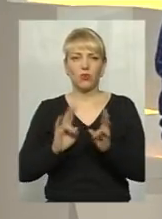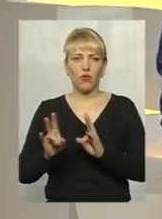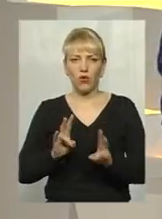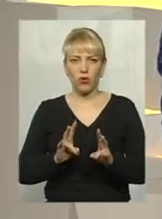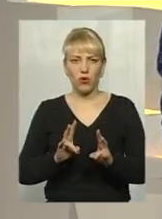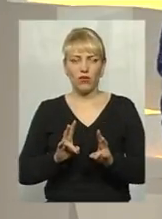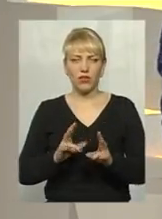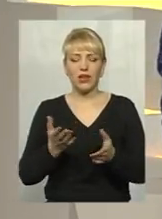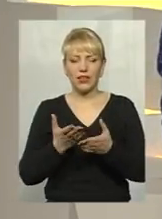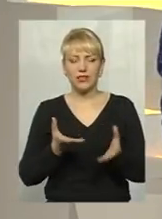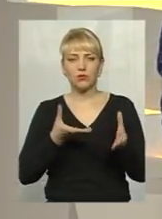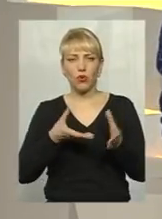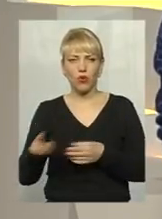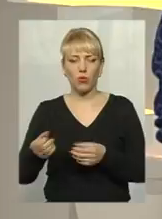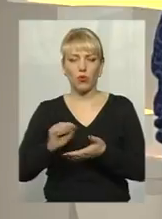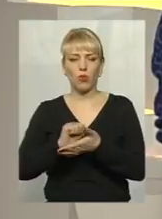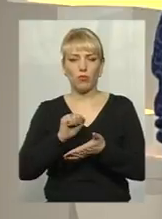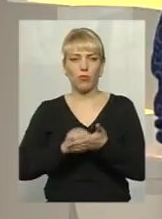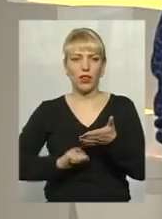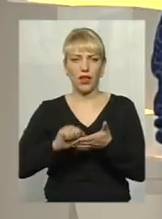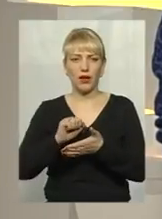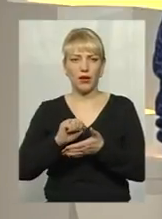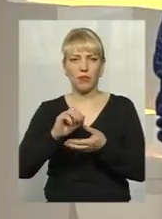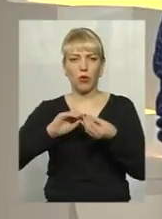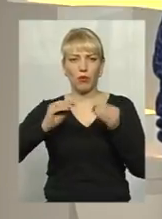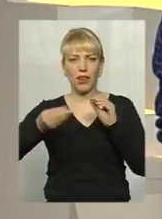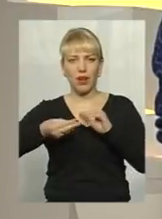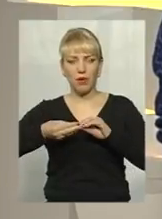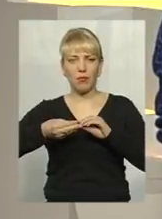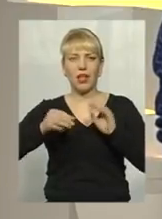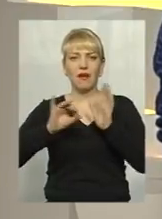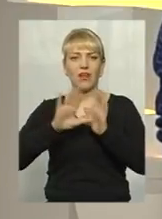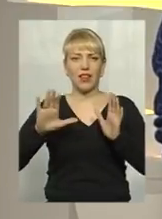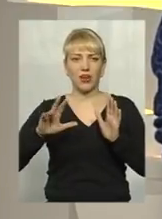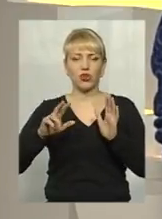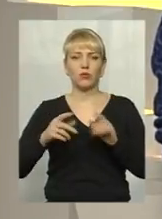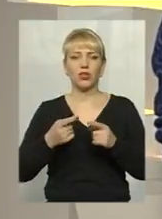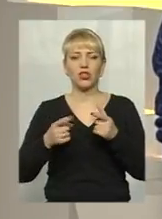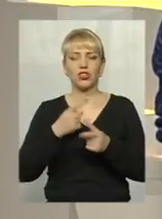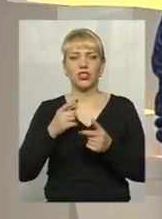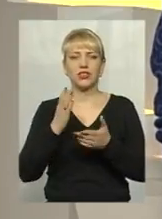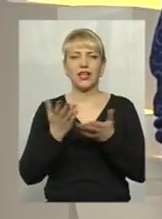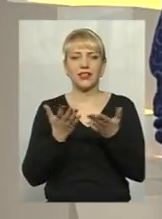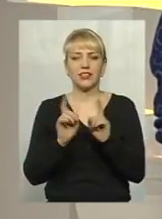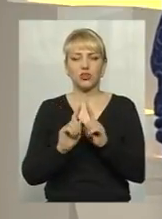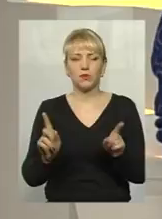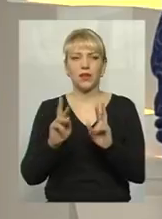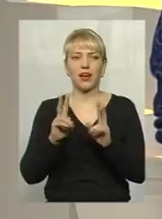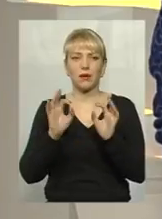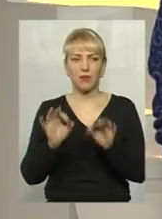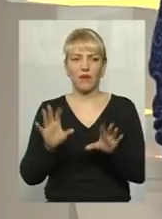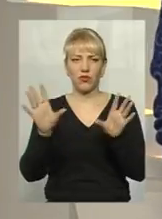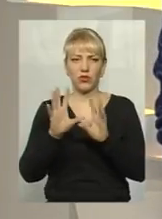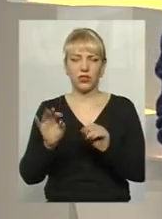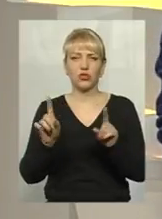саме проблемами в електромережі, чи в цьому випадку є особливості, як треба гасити, що